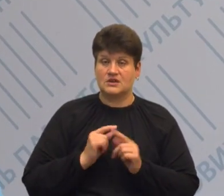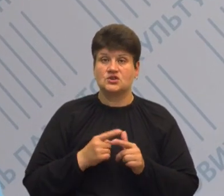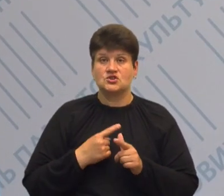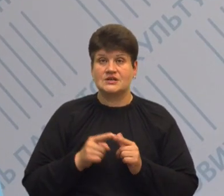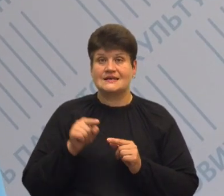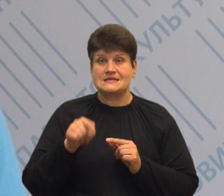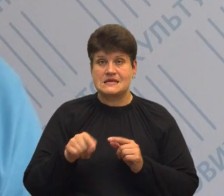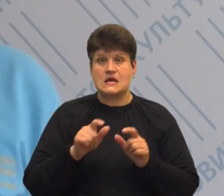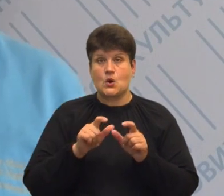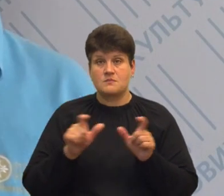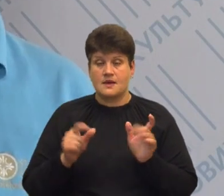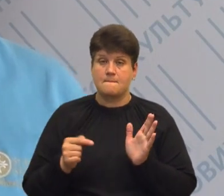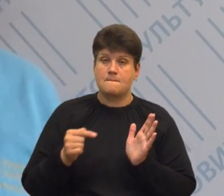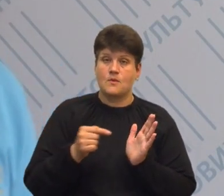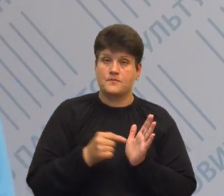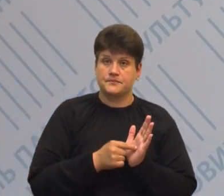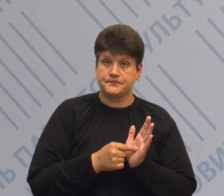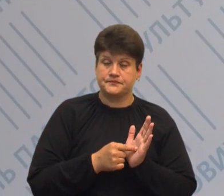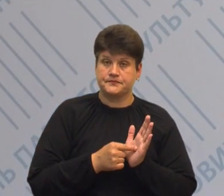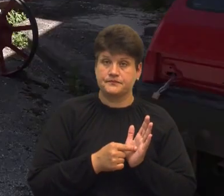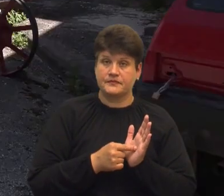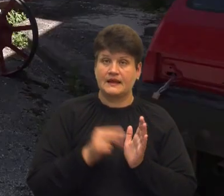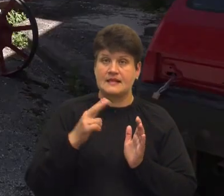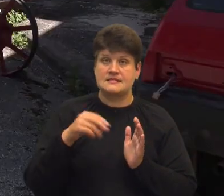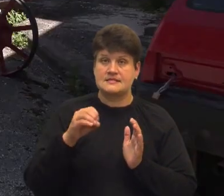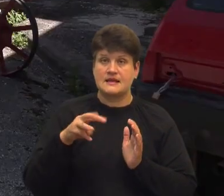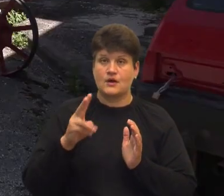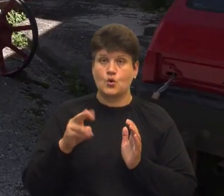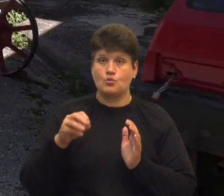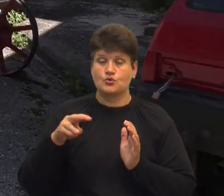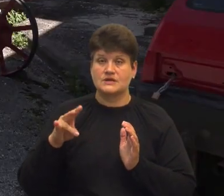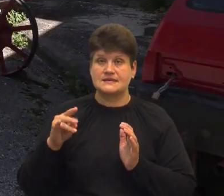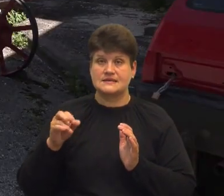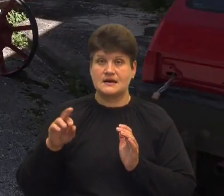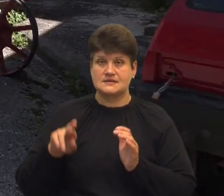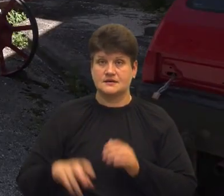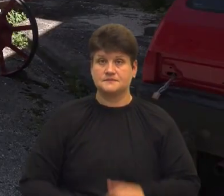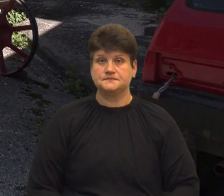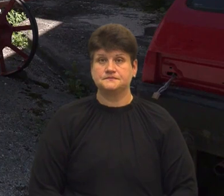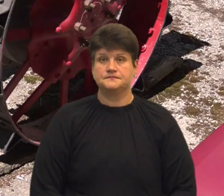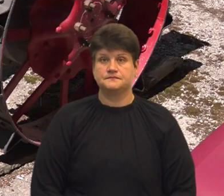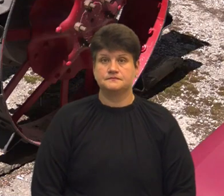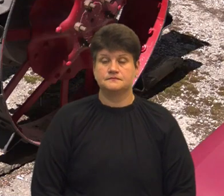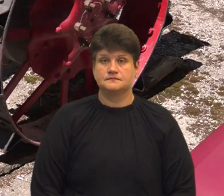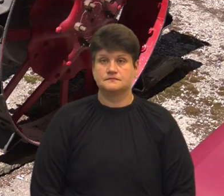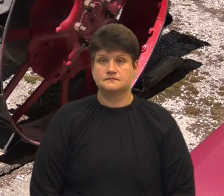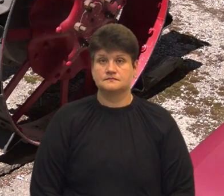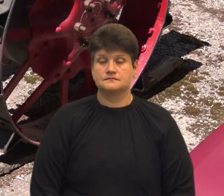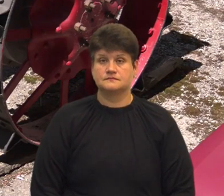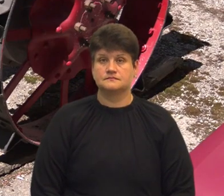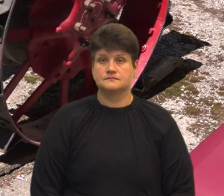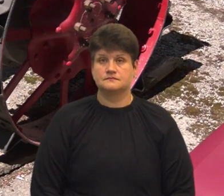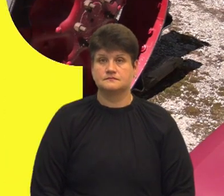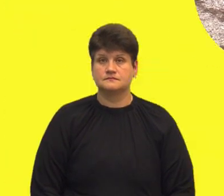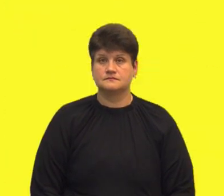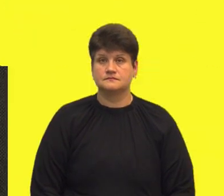цей об'єкт підпадає під декомунізацію Тетяна Панченко, Наталія Бунчук, Андрій Міц, Суспільне новини, Тернопільщина